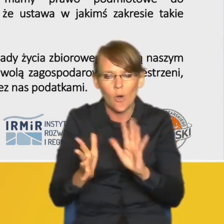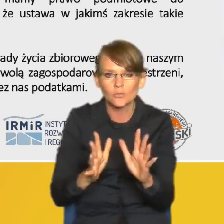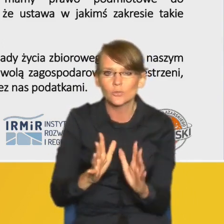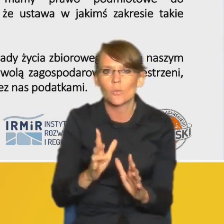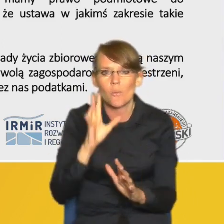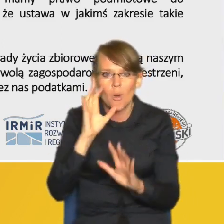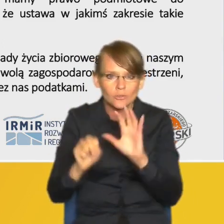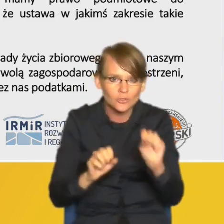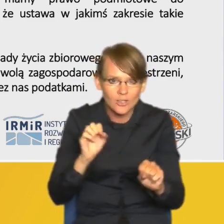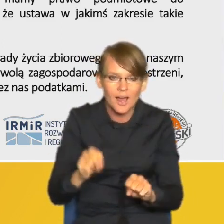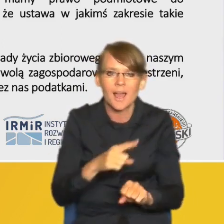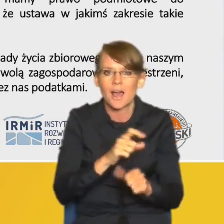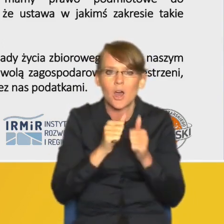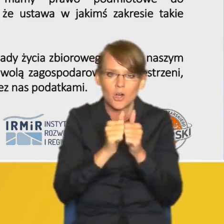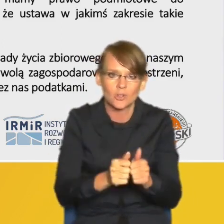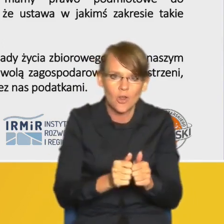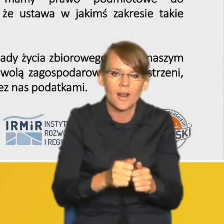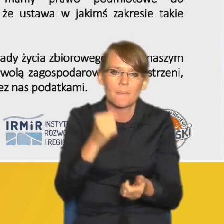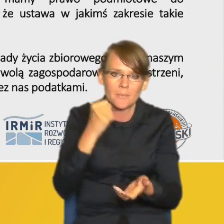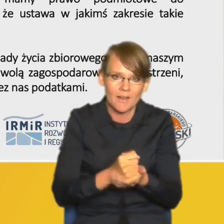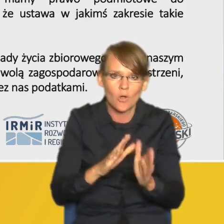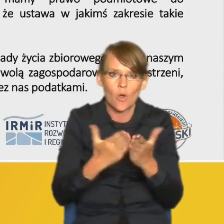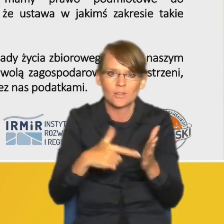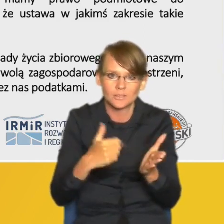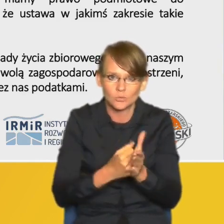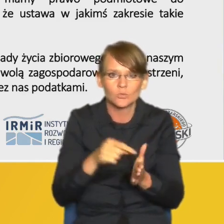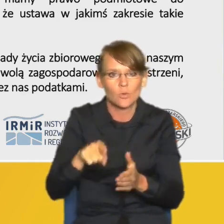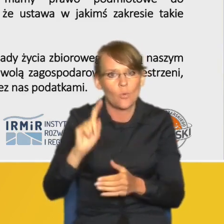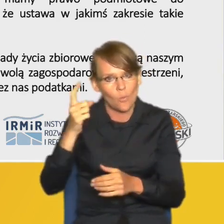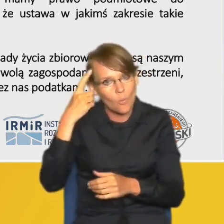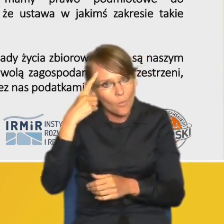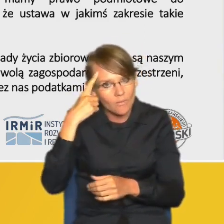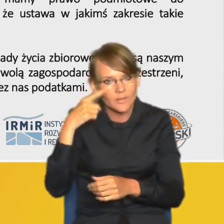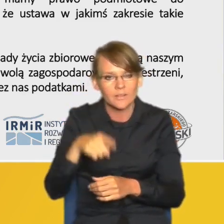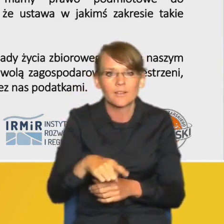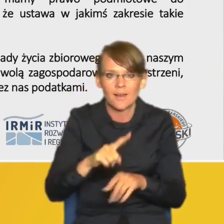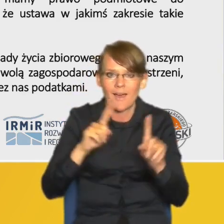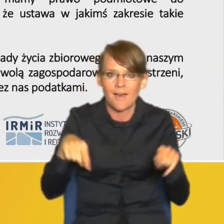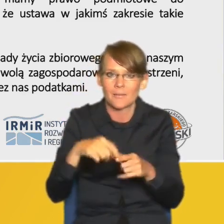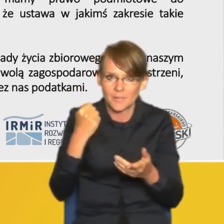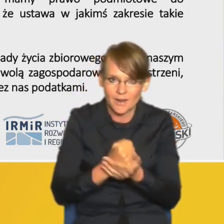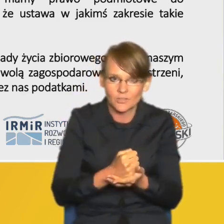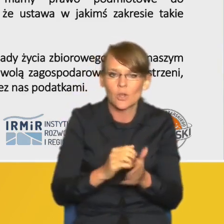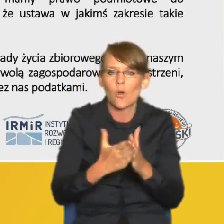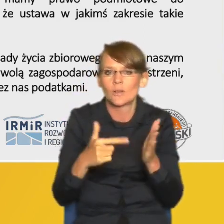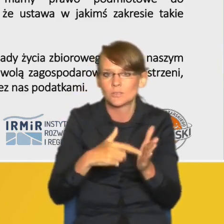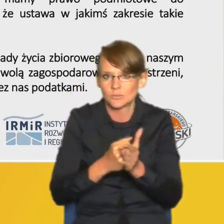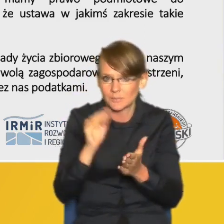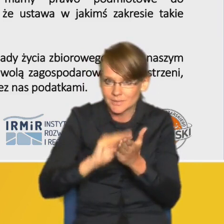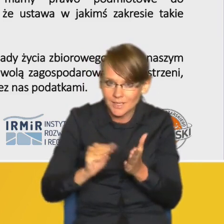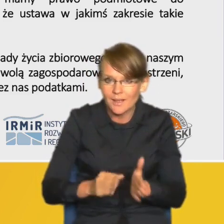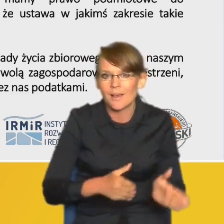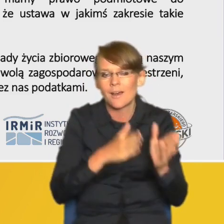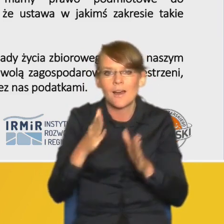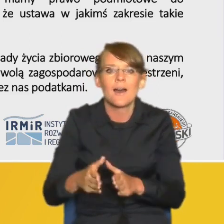prawa i konstytucji jako tego naczelnego aktu prawnego konstytucji pisanej no i wreszcie Republika Federalna Niemiec